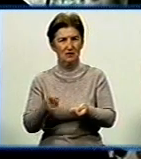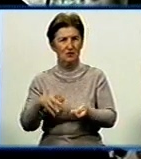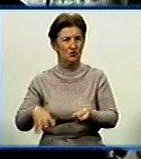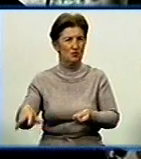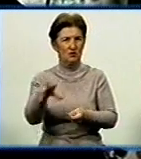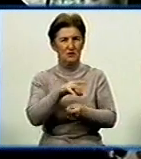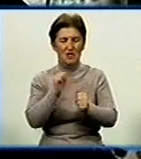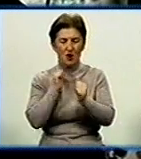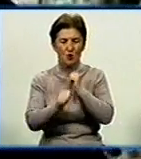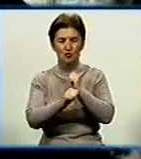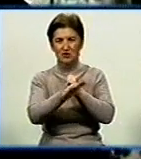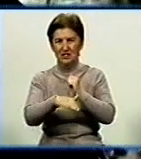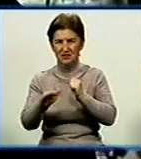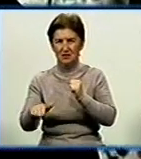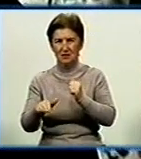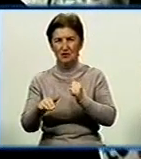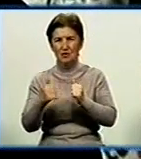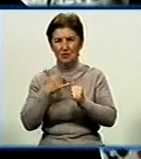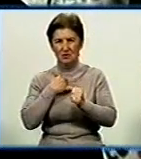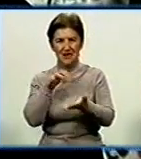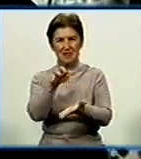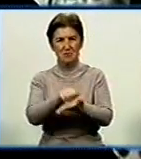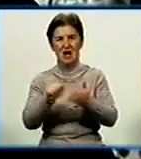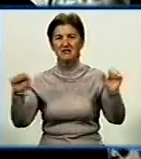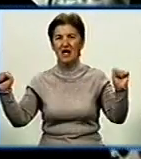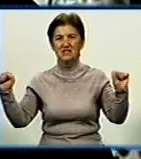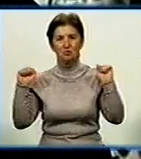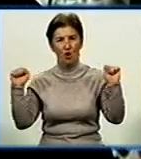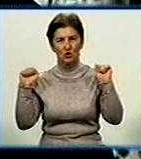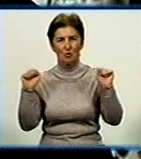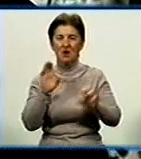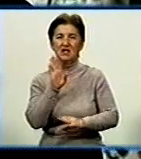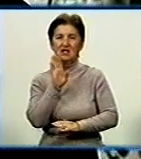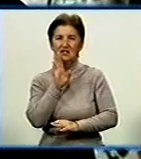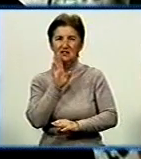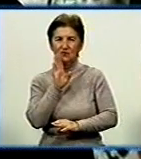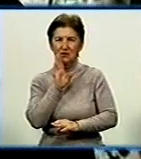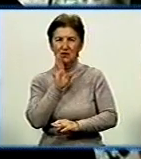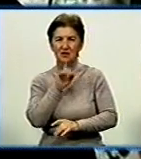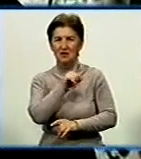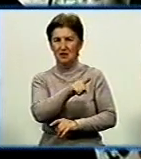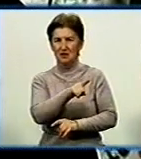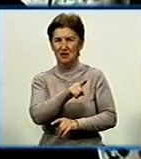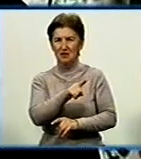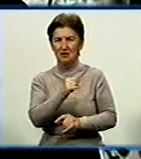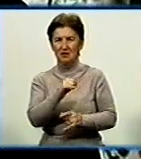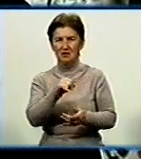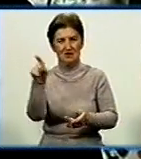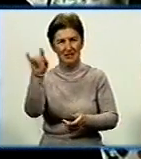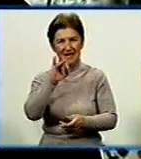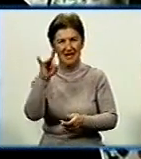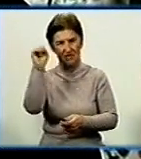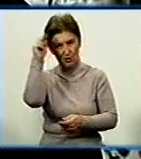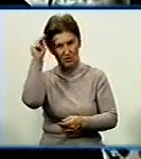на кожну дитину. Кожна дитина займається спортом. Дівчатка, Ліра зараз присутня, Іринка зараз на навчанні.